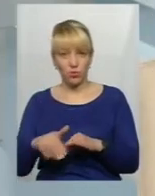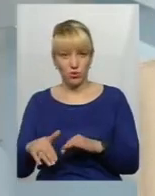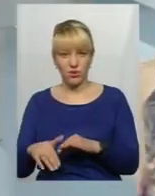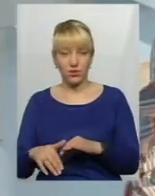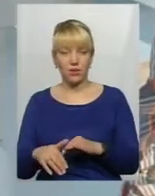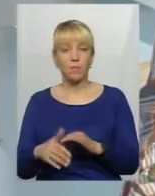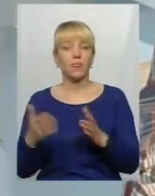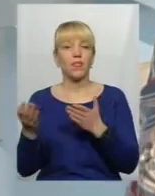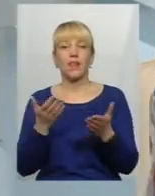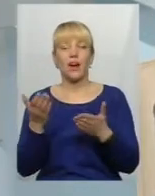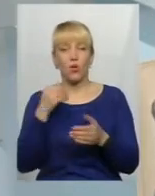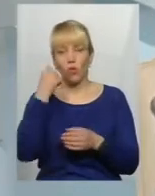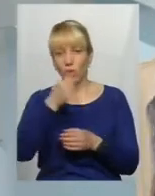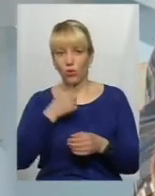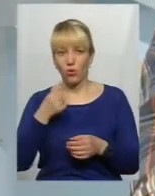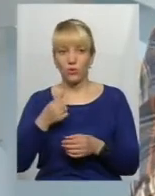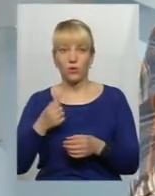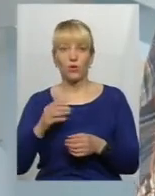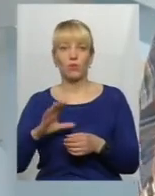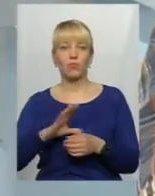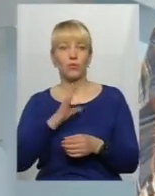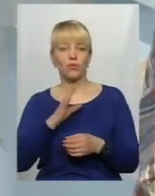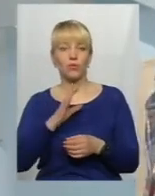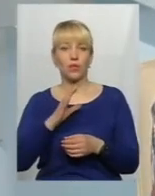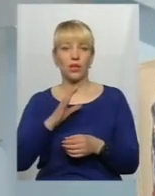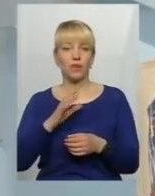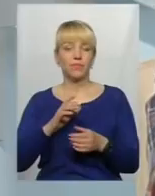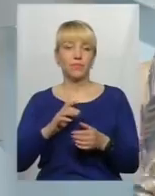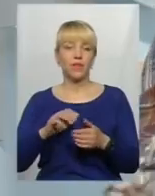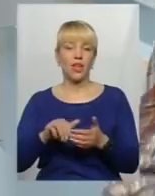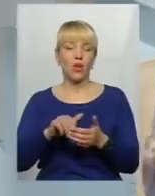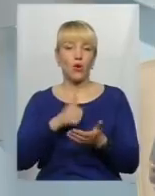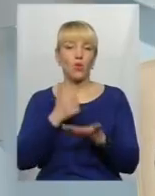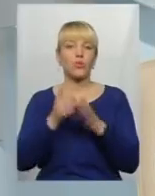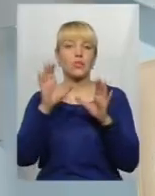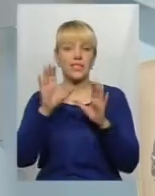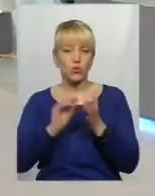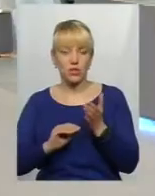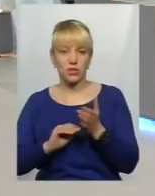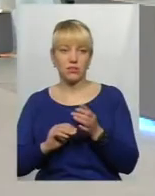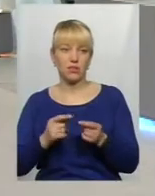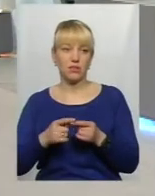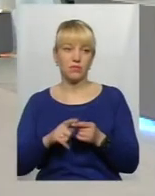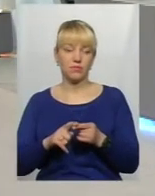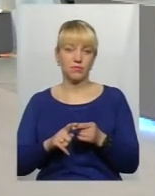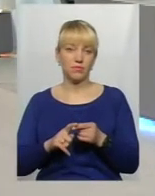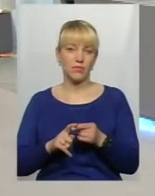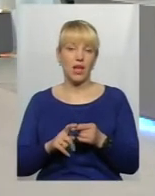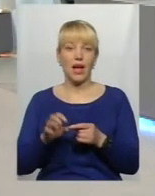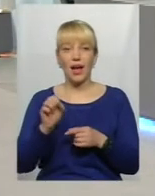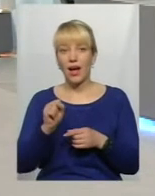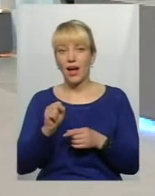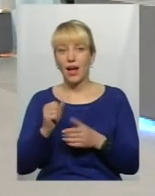Якого року? Який день була здобутана? Багато хто подумає. З Днем Конституції, ну, будуть розуміти, що це цей день, а